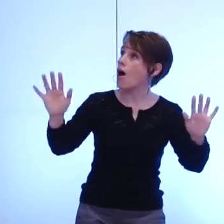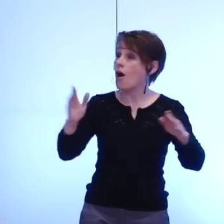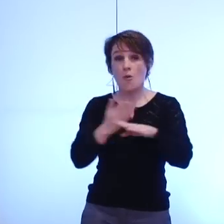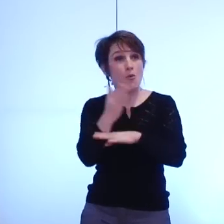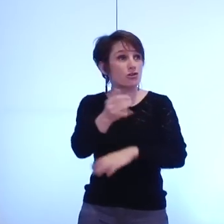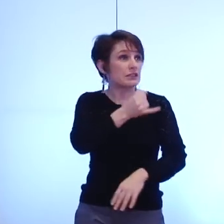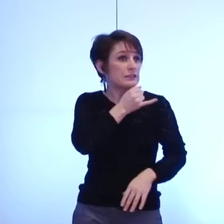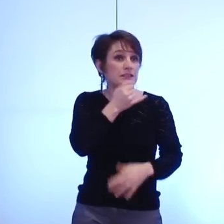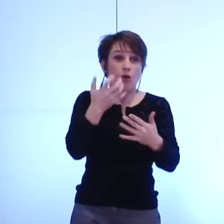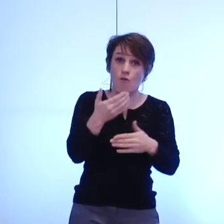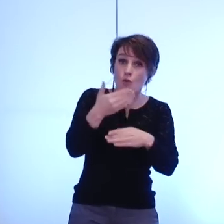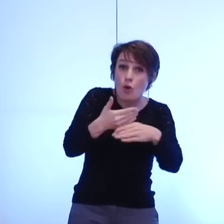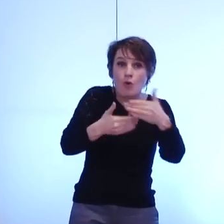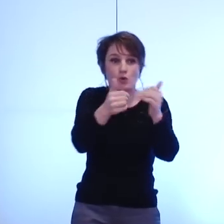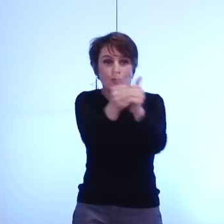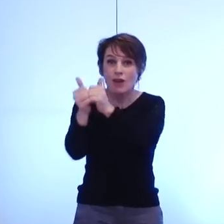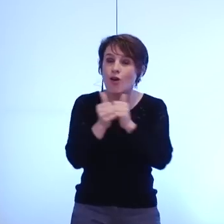en lançant le chantier des cultures.